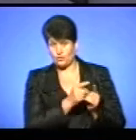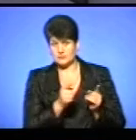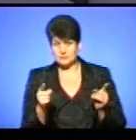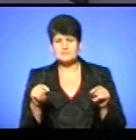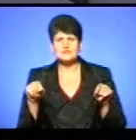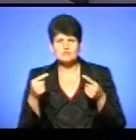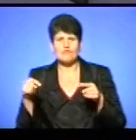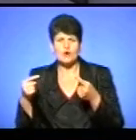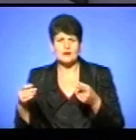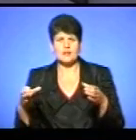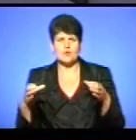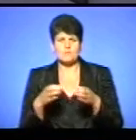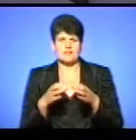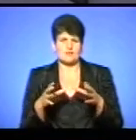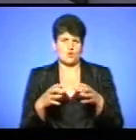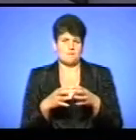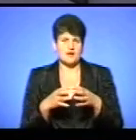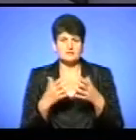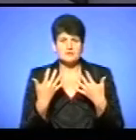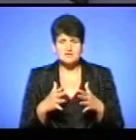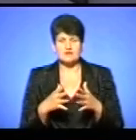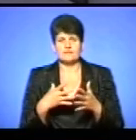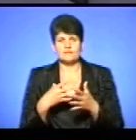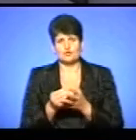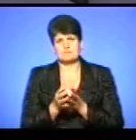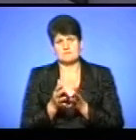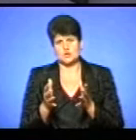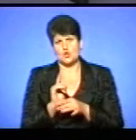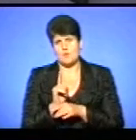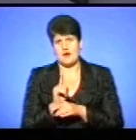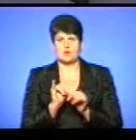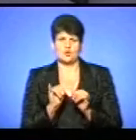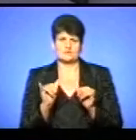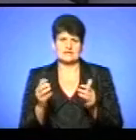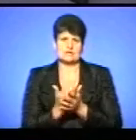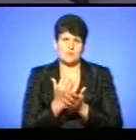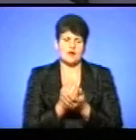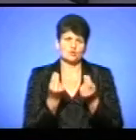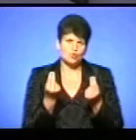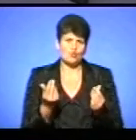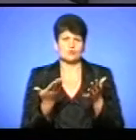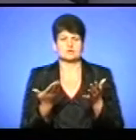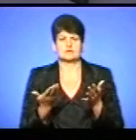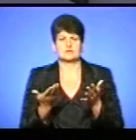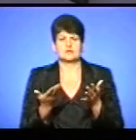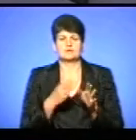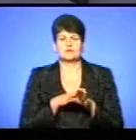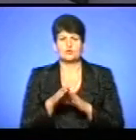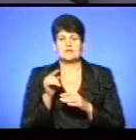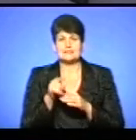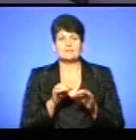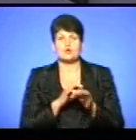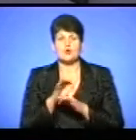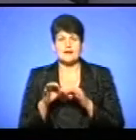об'єднані громади, і ці громади в своїй переважній більшості нормально розвиваються, заробляють кошти, реалізують ті проекти,